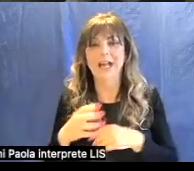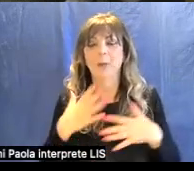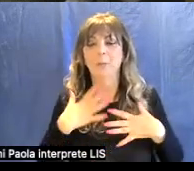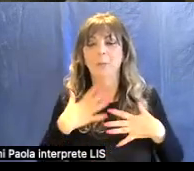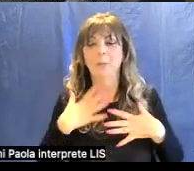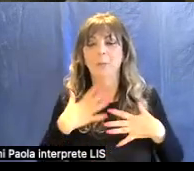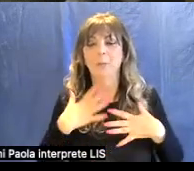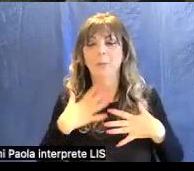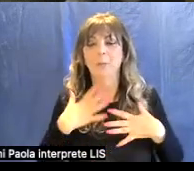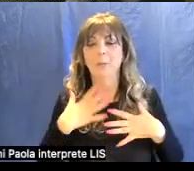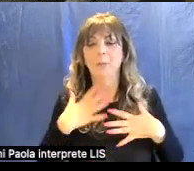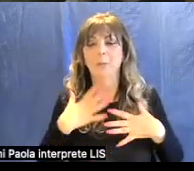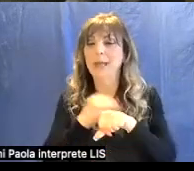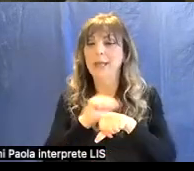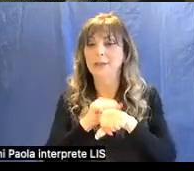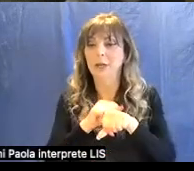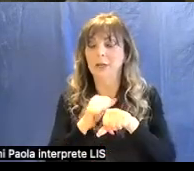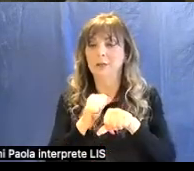in pietre dure